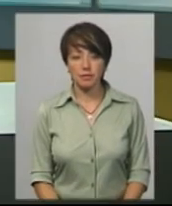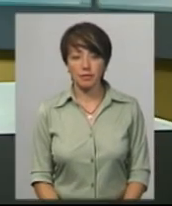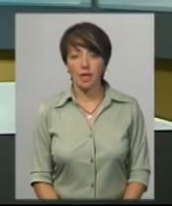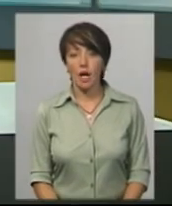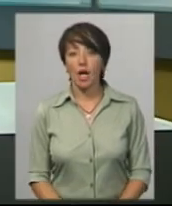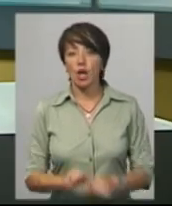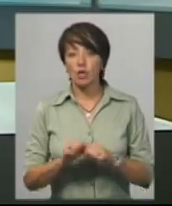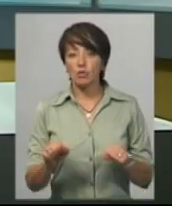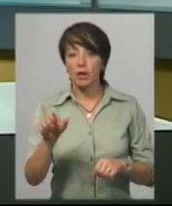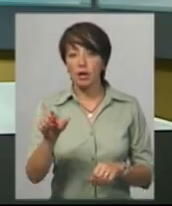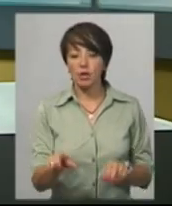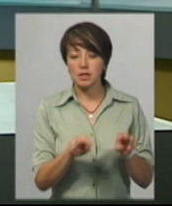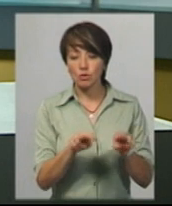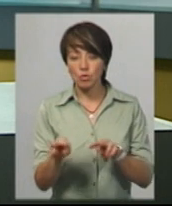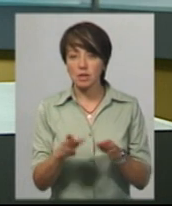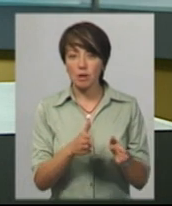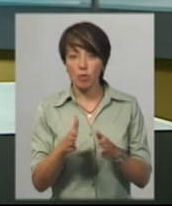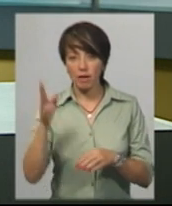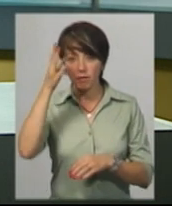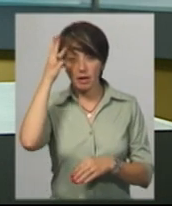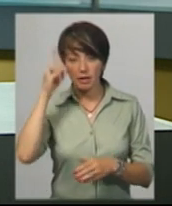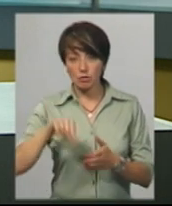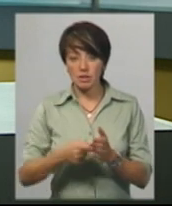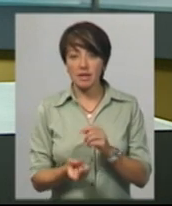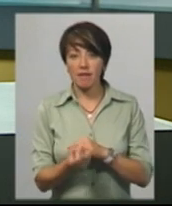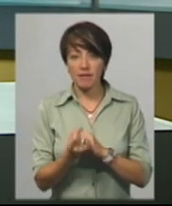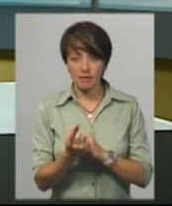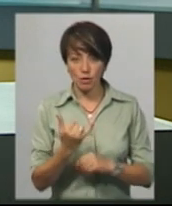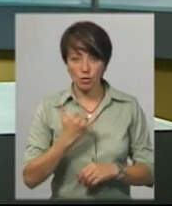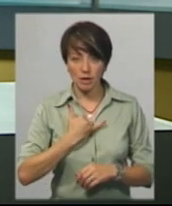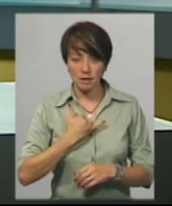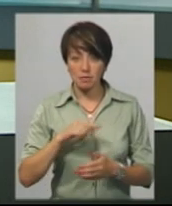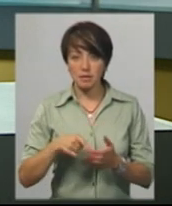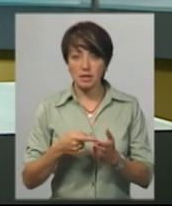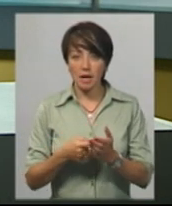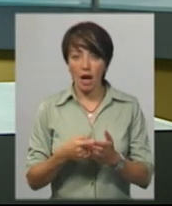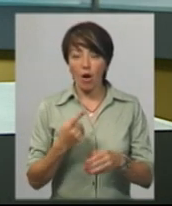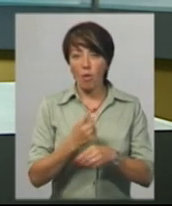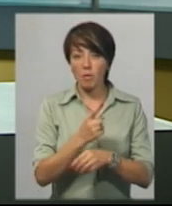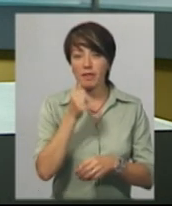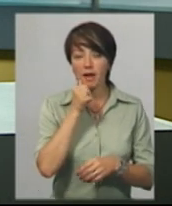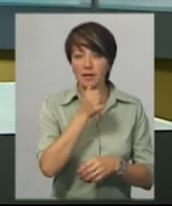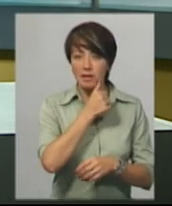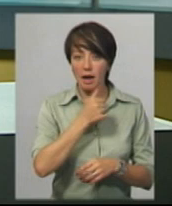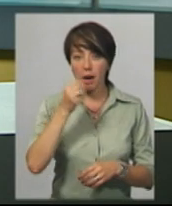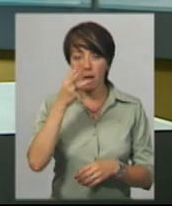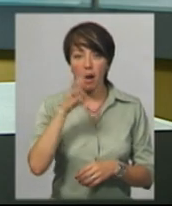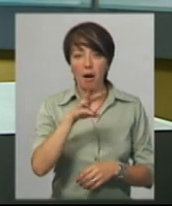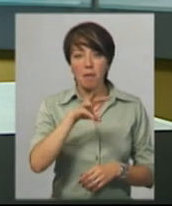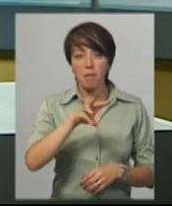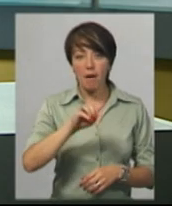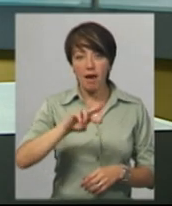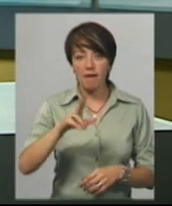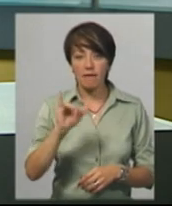Супергерой, що слідкує за порядком в обласному центрі, з'явився у Хмельницькому. Інтерактивний комікс таємниці Хмельвілля презентували у